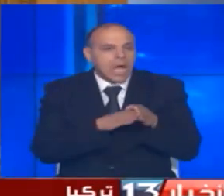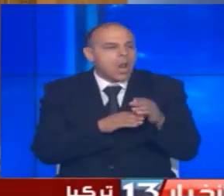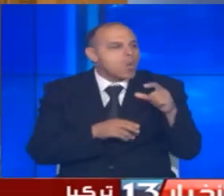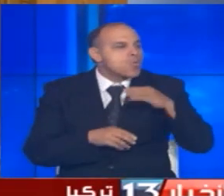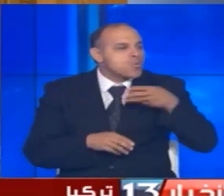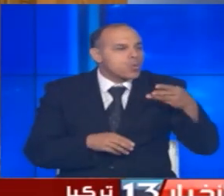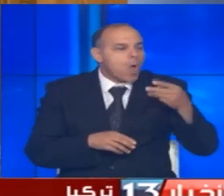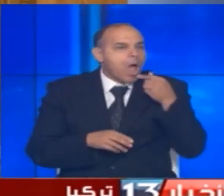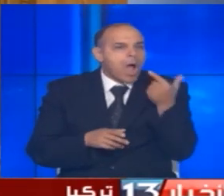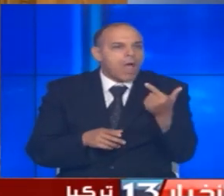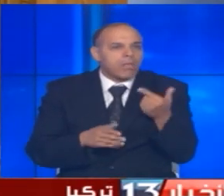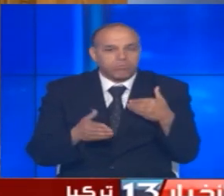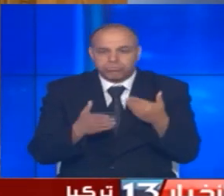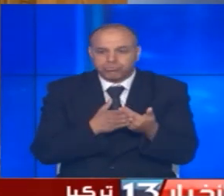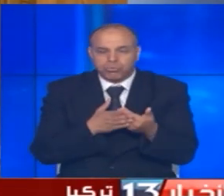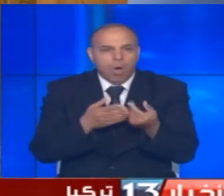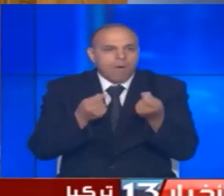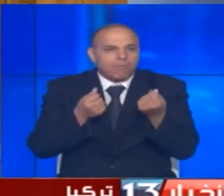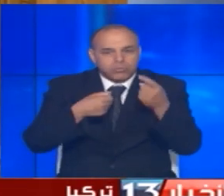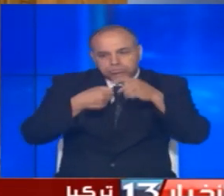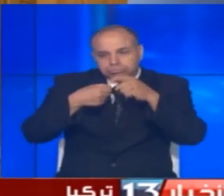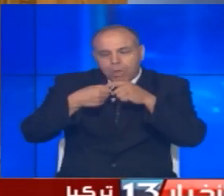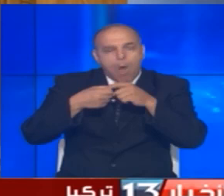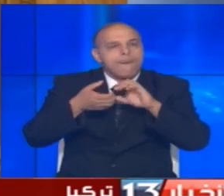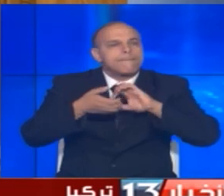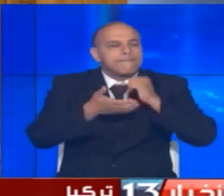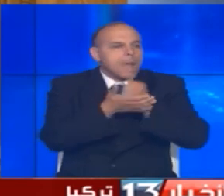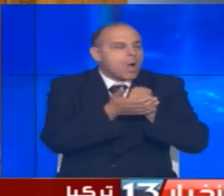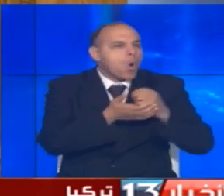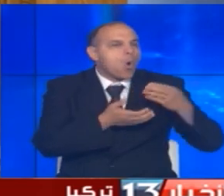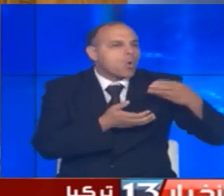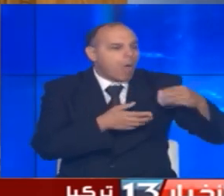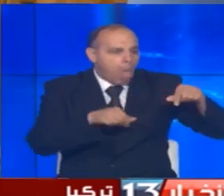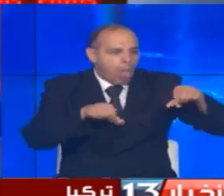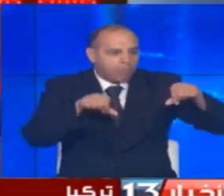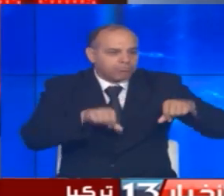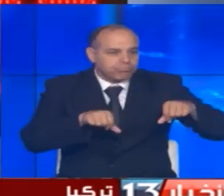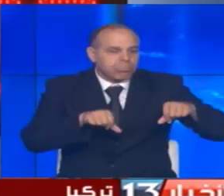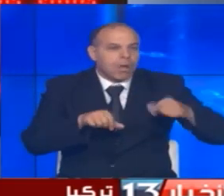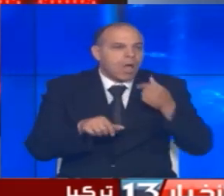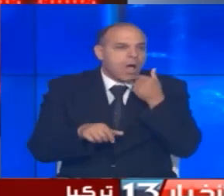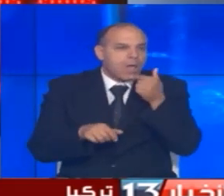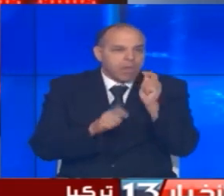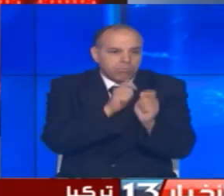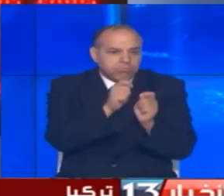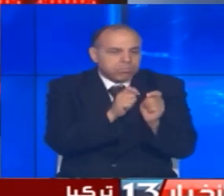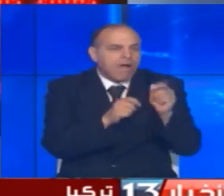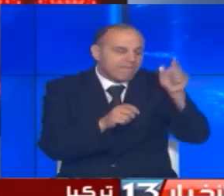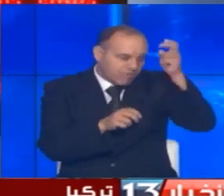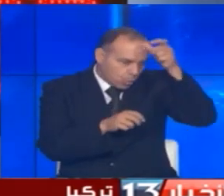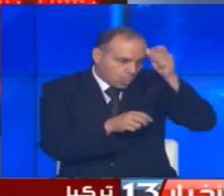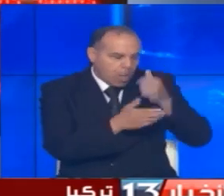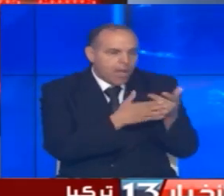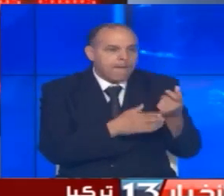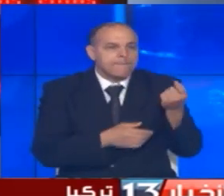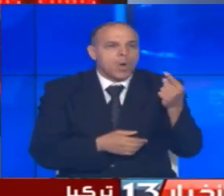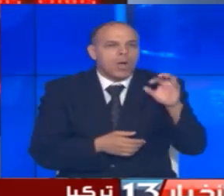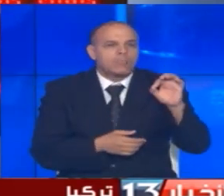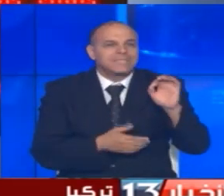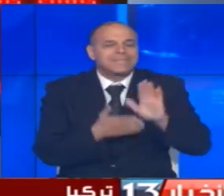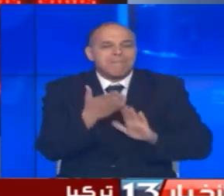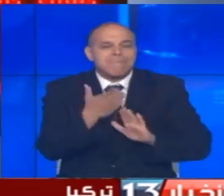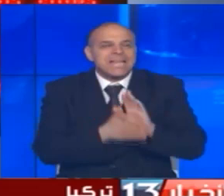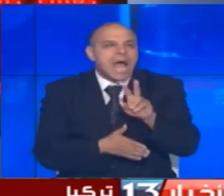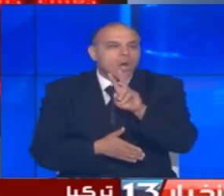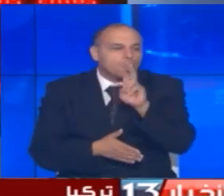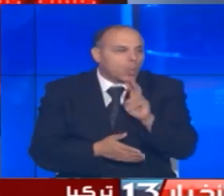في ظل تواصل هبوط أسهم البنوك الأوروبي الكبرى التي تزيد قيمة قروضها في تركيا عن 150 مليار